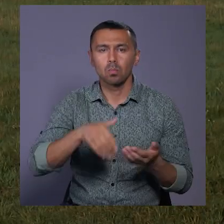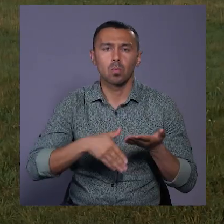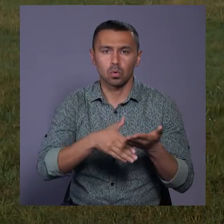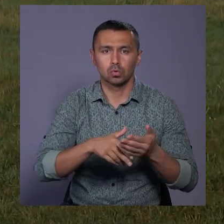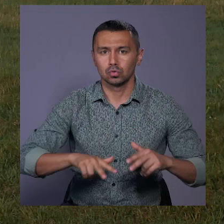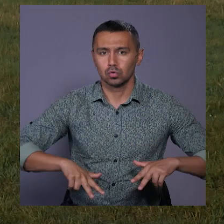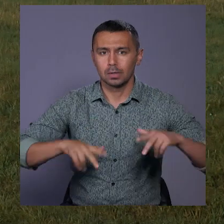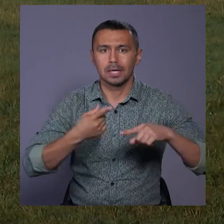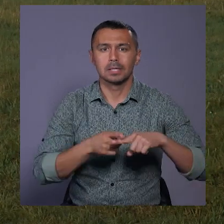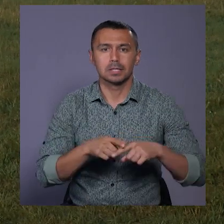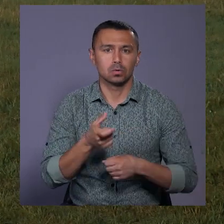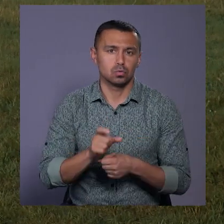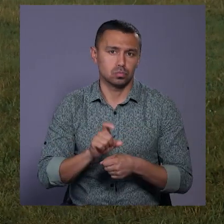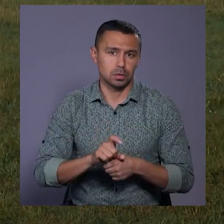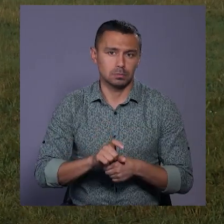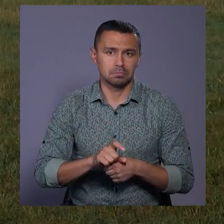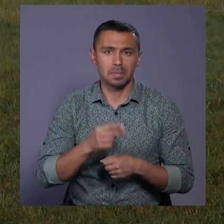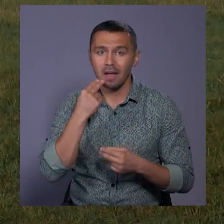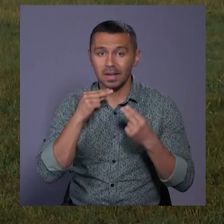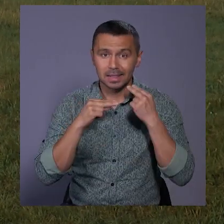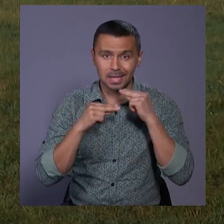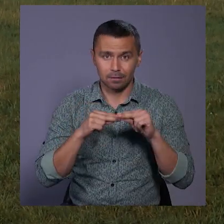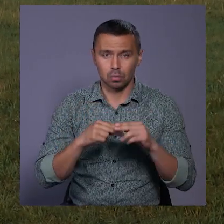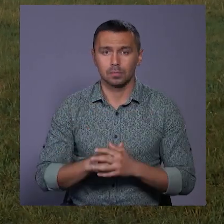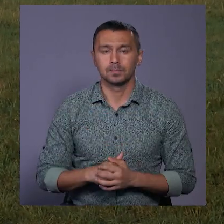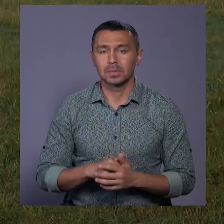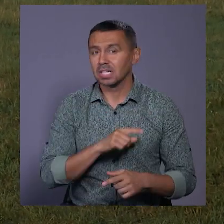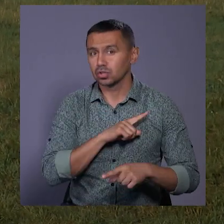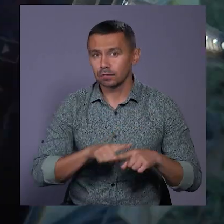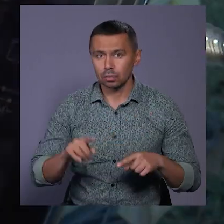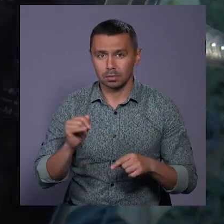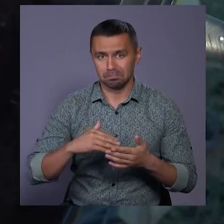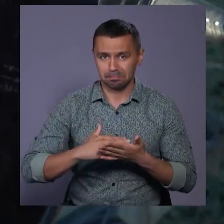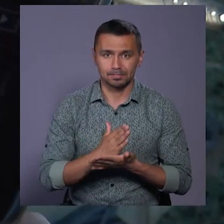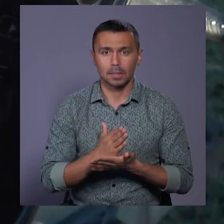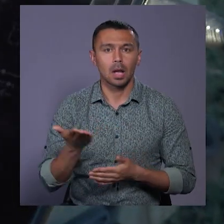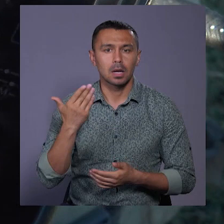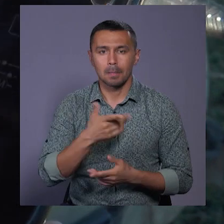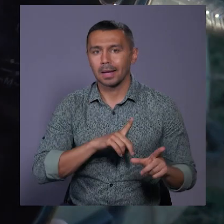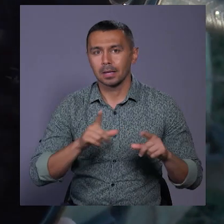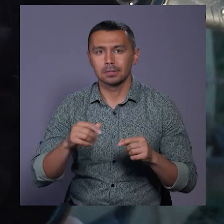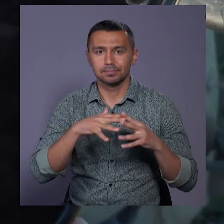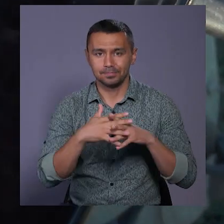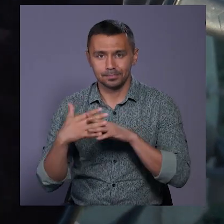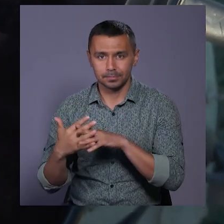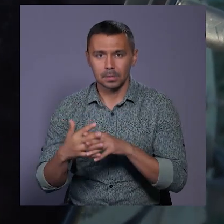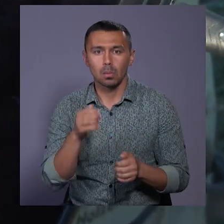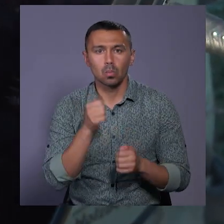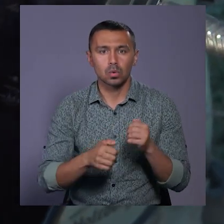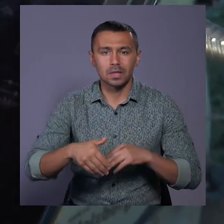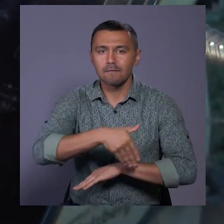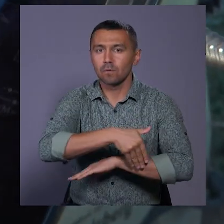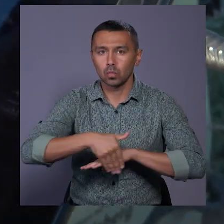дуже, скажімо так, ефективно, швидко і якісно. Раніше ми їздили по населених пунктах, по кожній